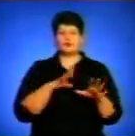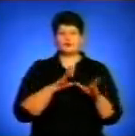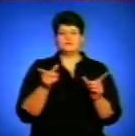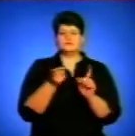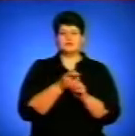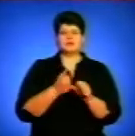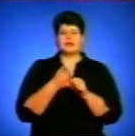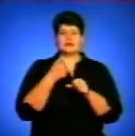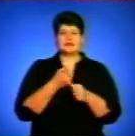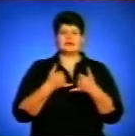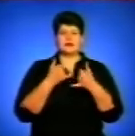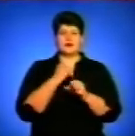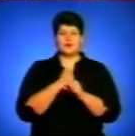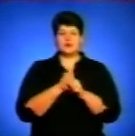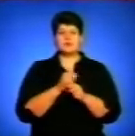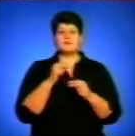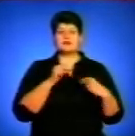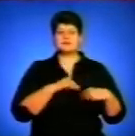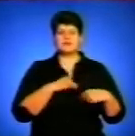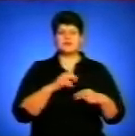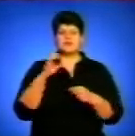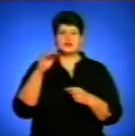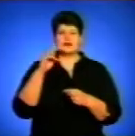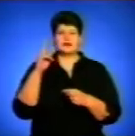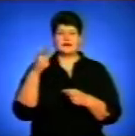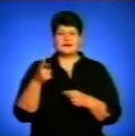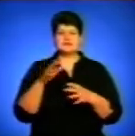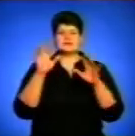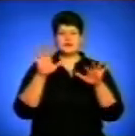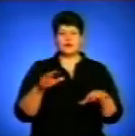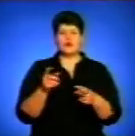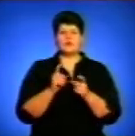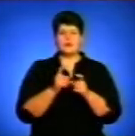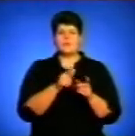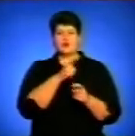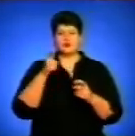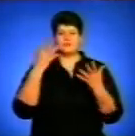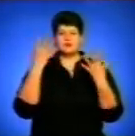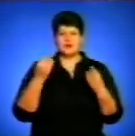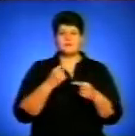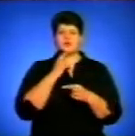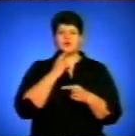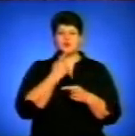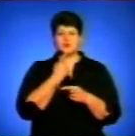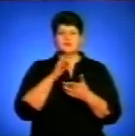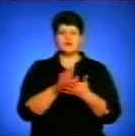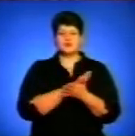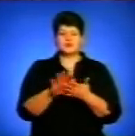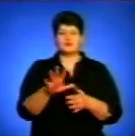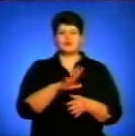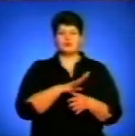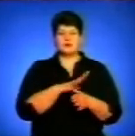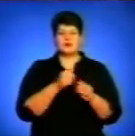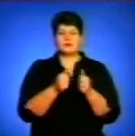роботи. Працівники житлово-комунального господарства Тернополя зі снігом боролися протягом дня. Трудності при розчищенні виникали на